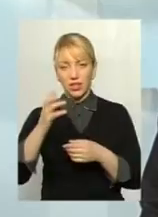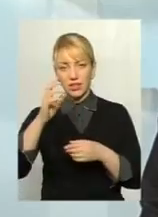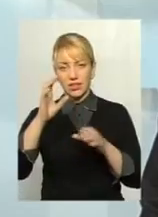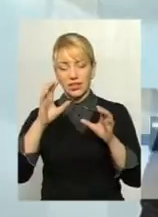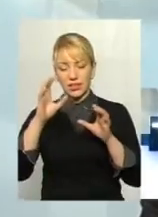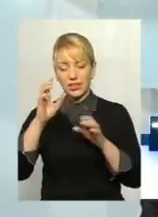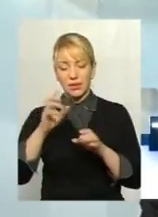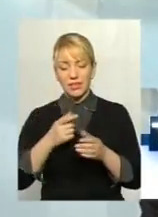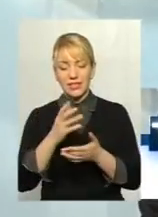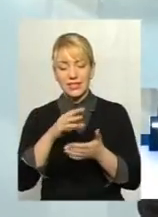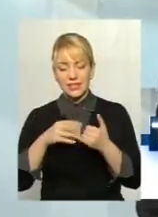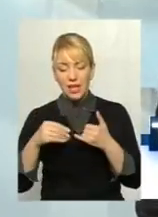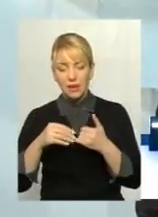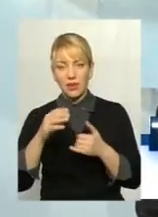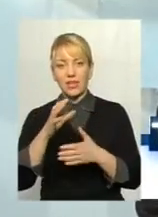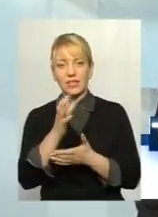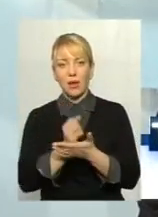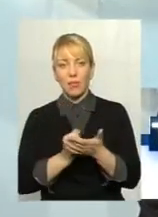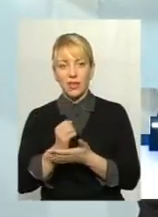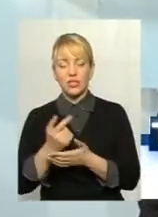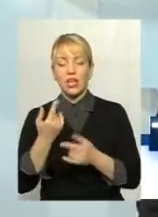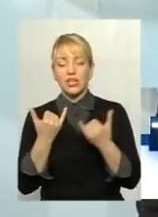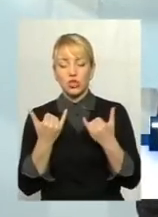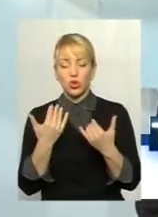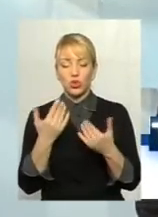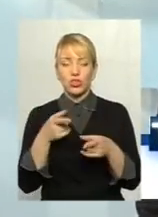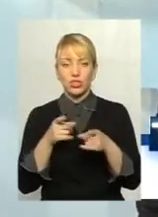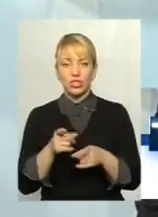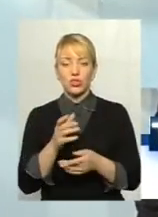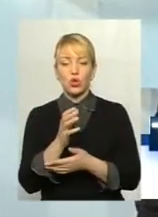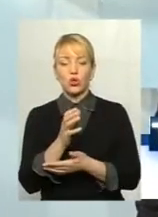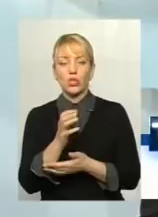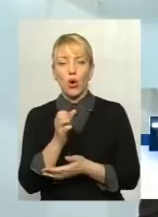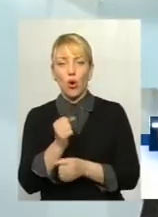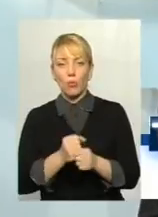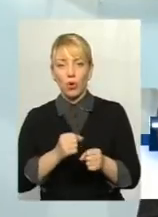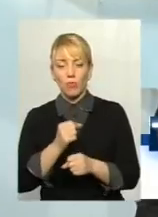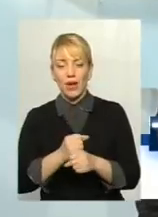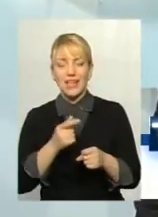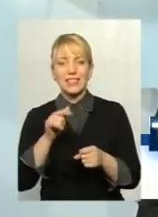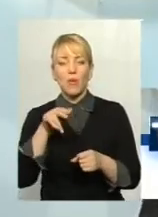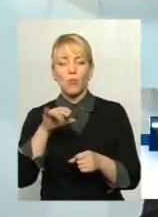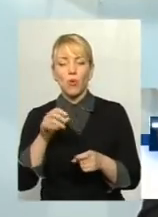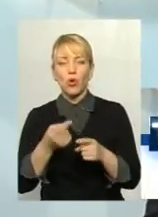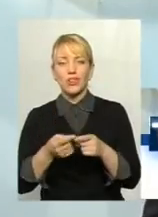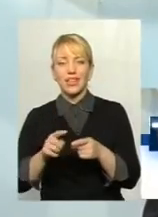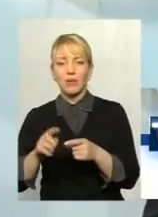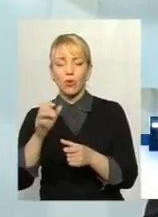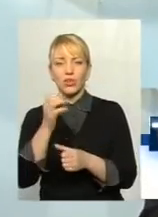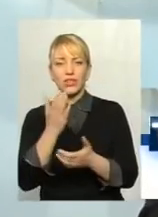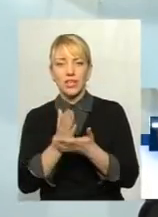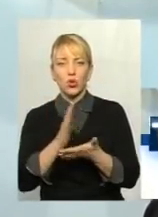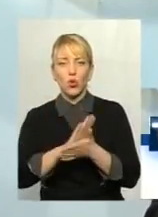землі, запасу, резерву, вони сьогодні дійсно обробляються. По них заключені договора. В основному заключенні, може, десь трохи хтось щось не